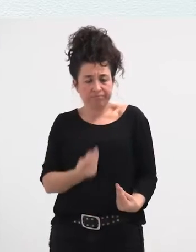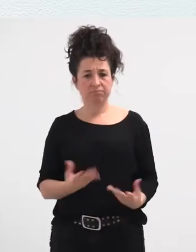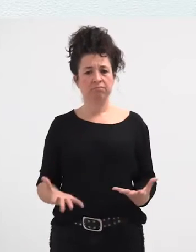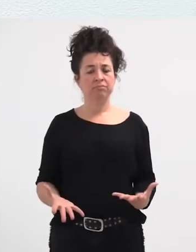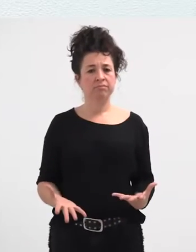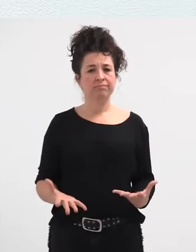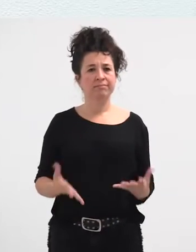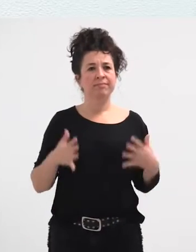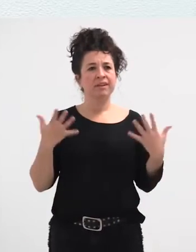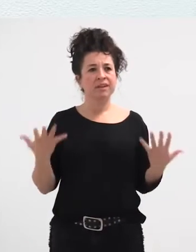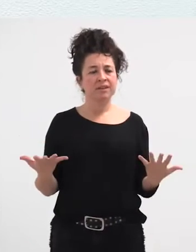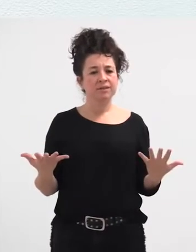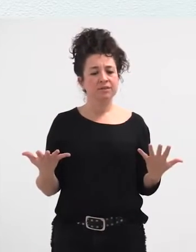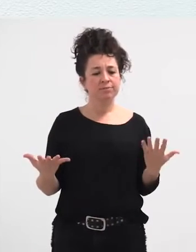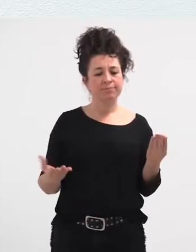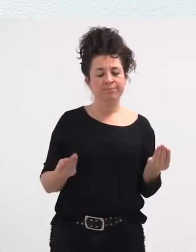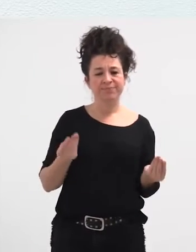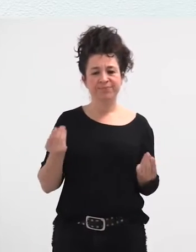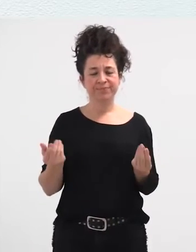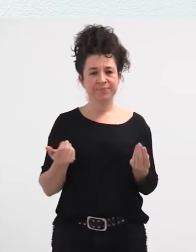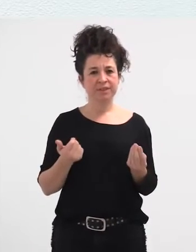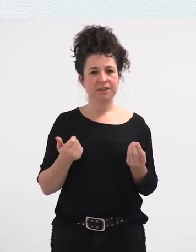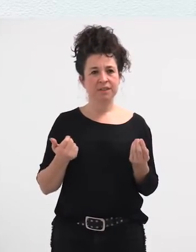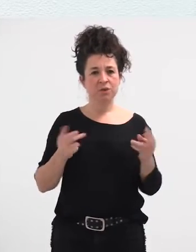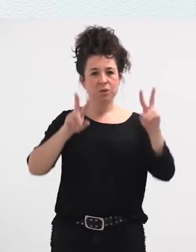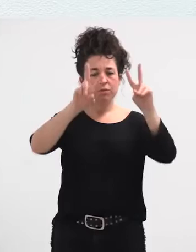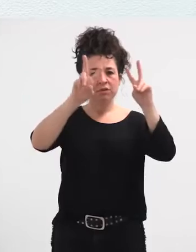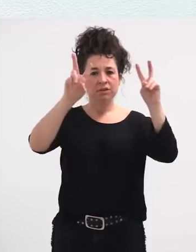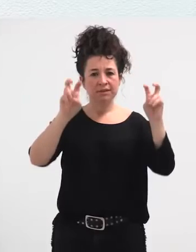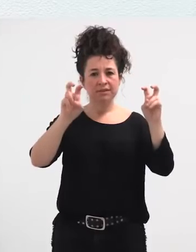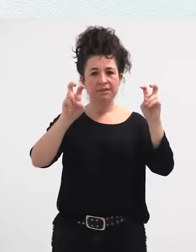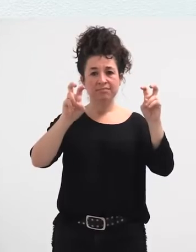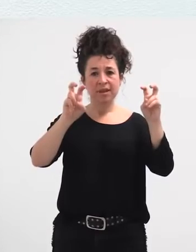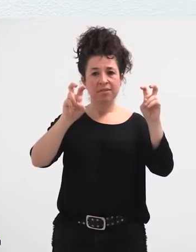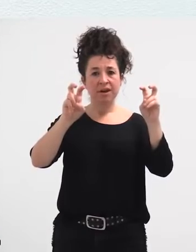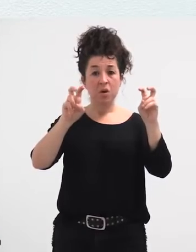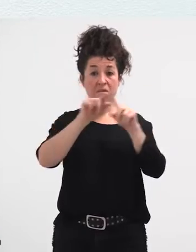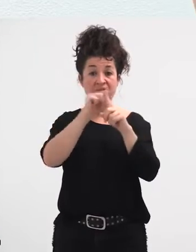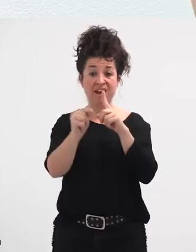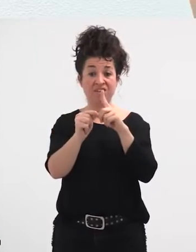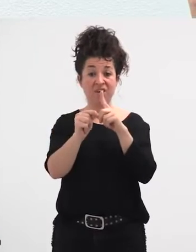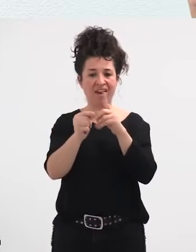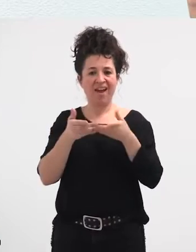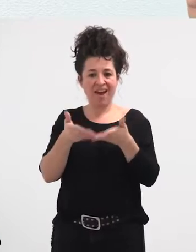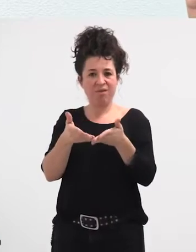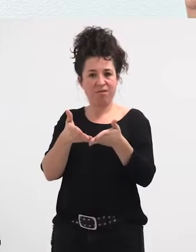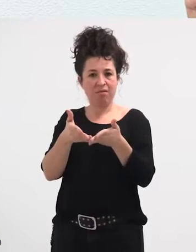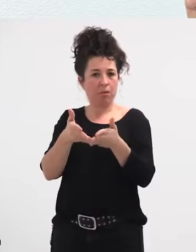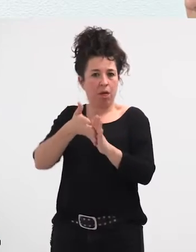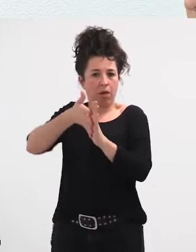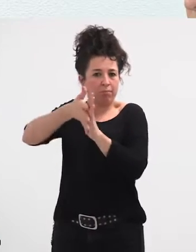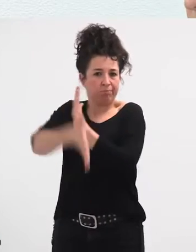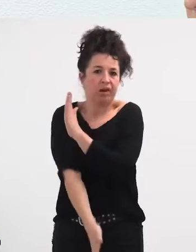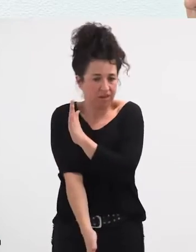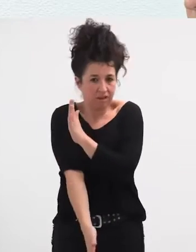Orduan horrek, izan du da, osagai bat lagundu duen hauk betik otzen, ez? Eta gero instituzioen jarrera. Eta